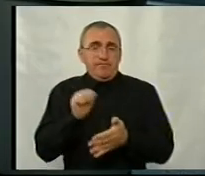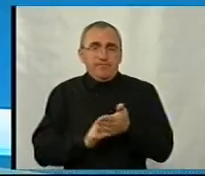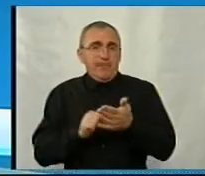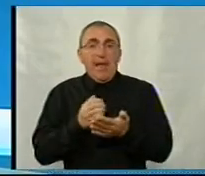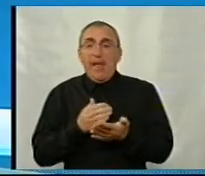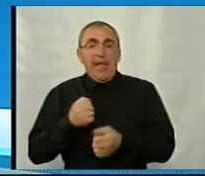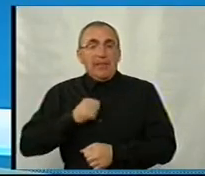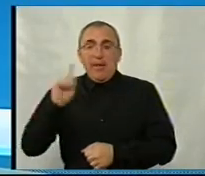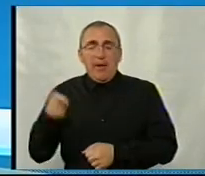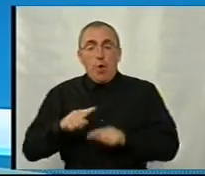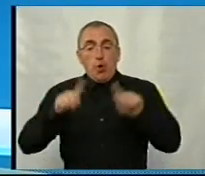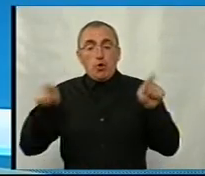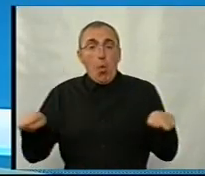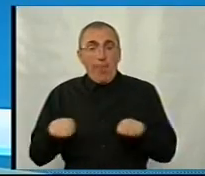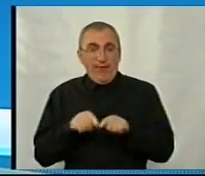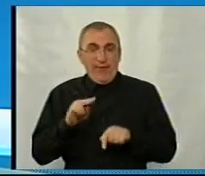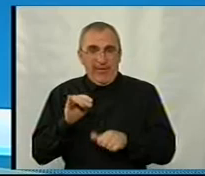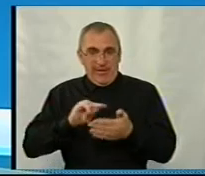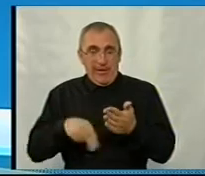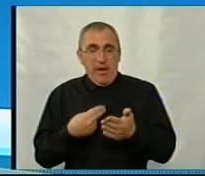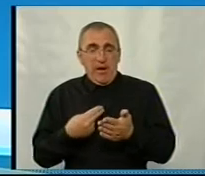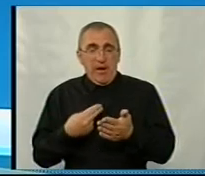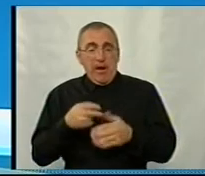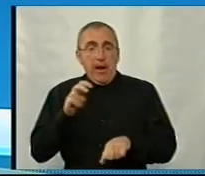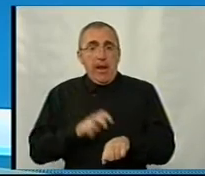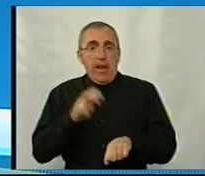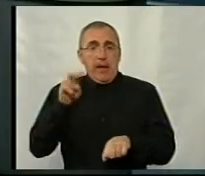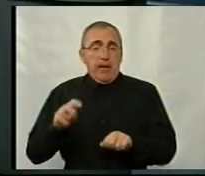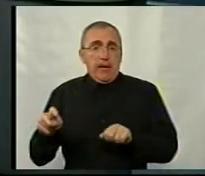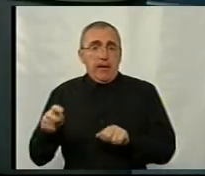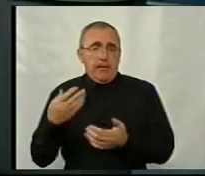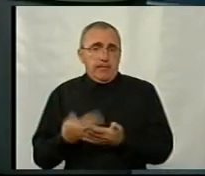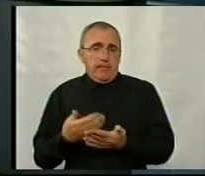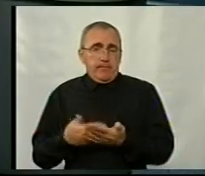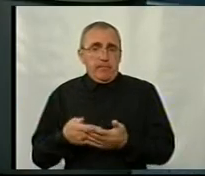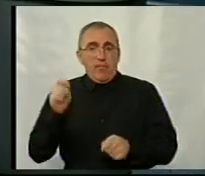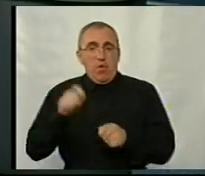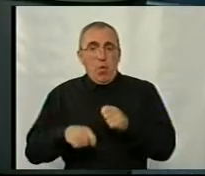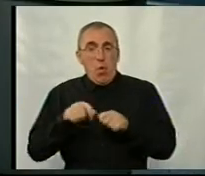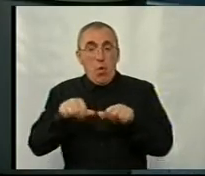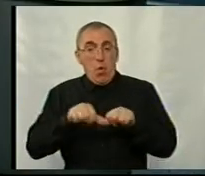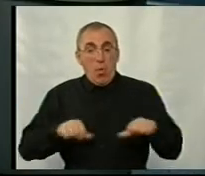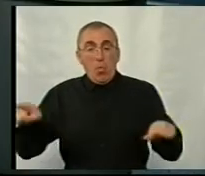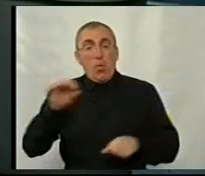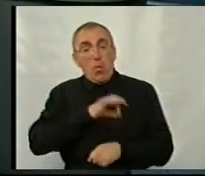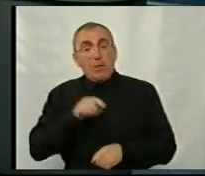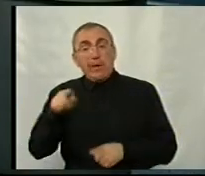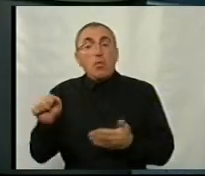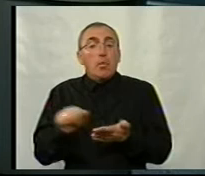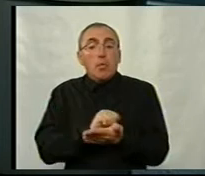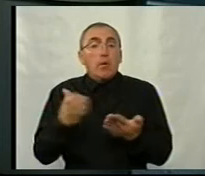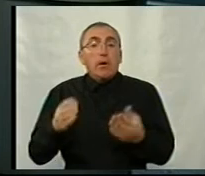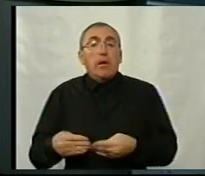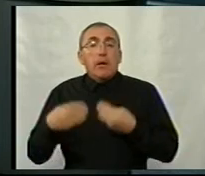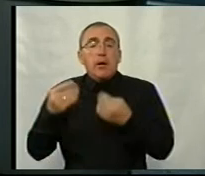служити – це довідка про те, що в тебе там... Так. Лікар навіть на контрольній медичній комісії, він користується тими документами, які